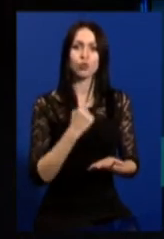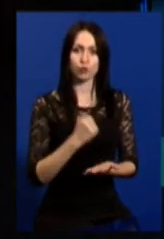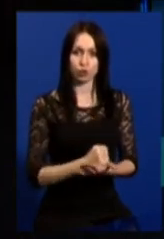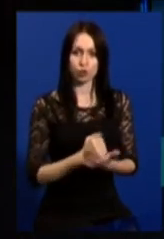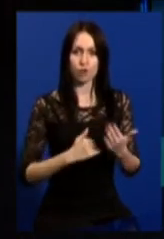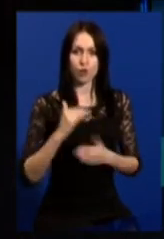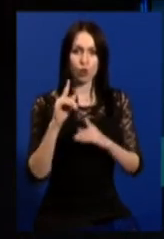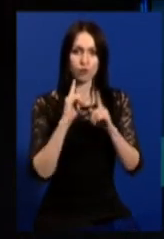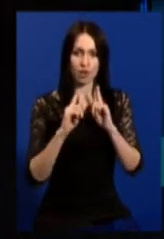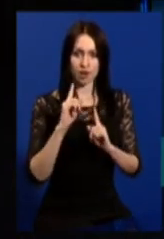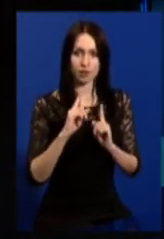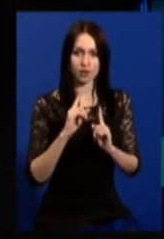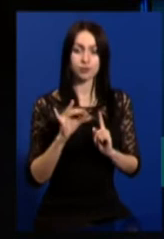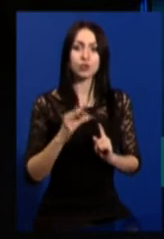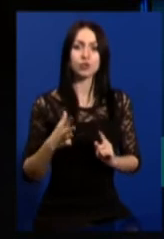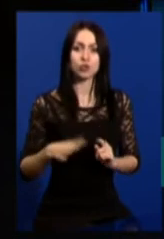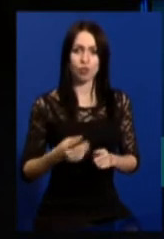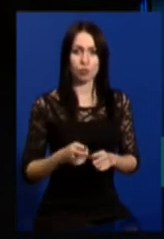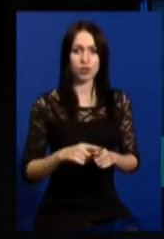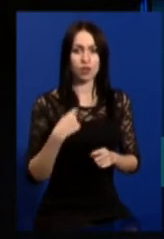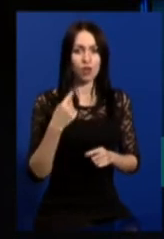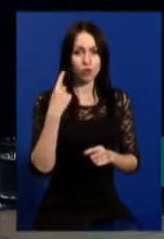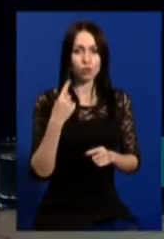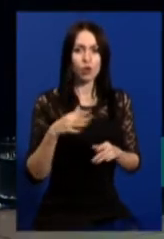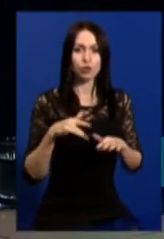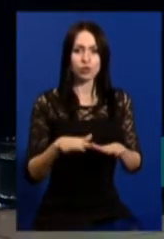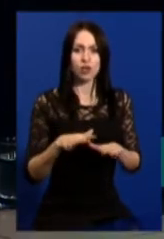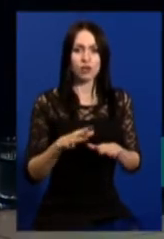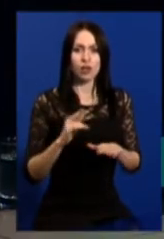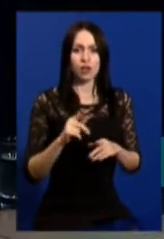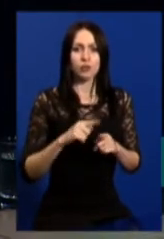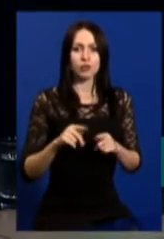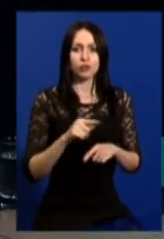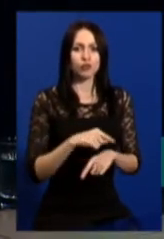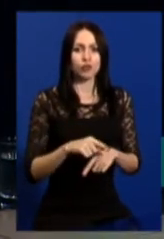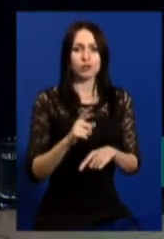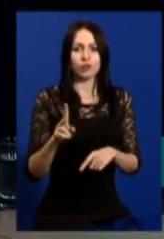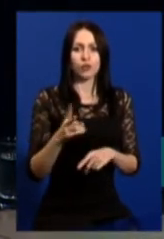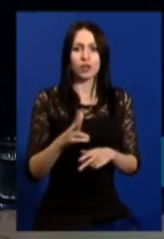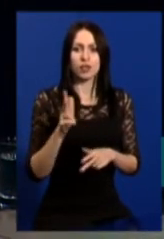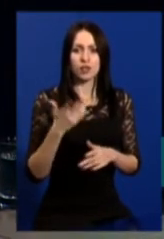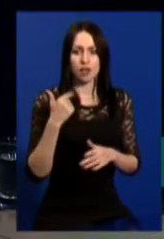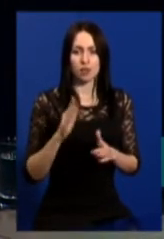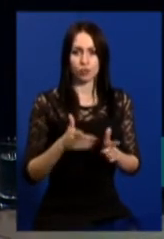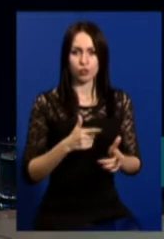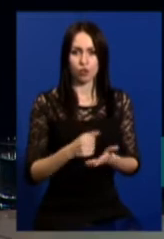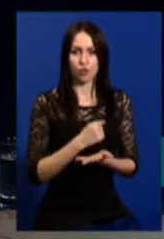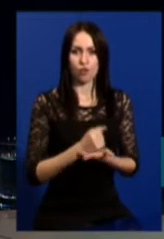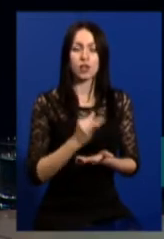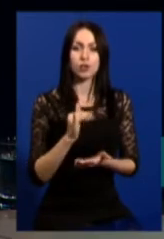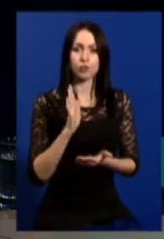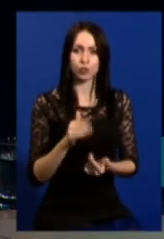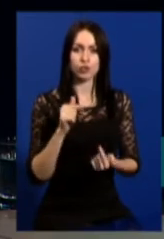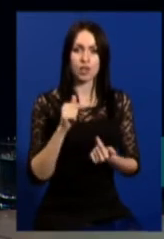Верховною Радою. І чекаємо, це, я думаю, справа годин. Годин. І буде